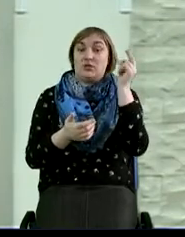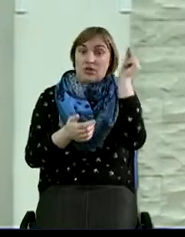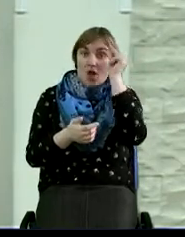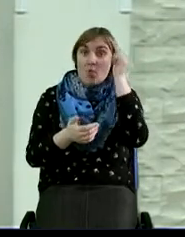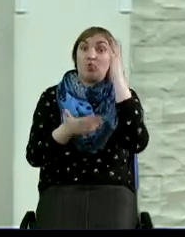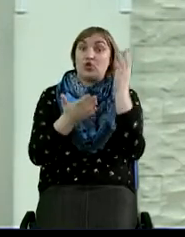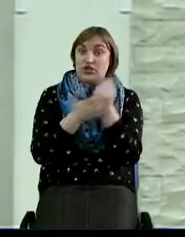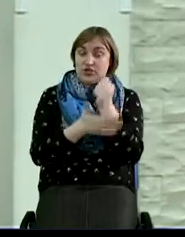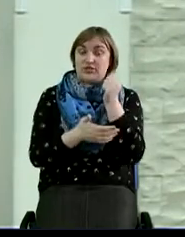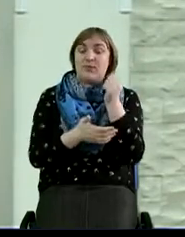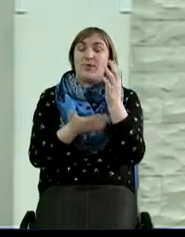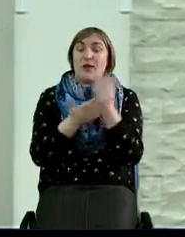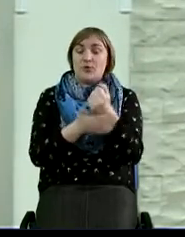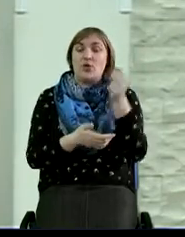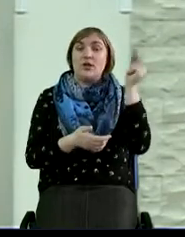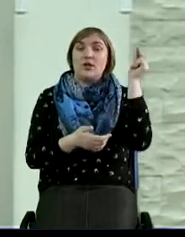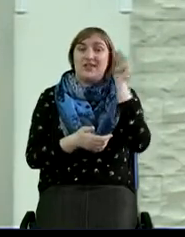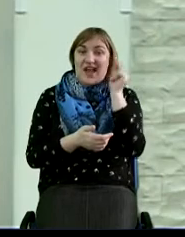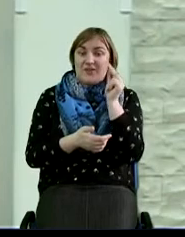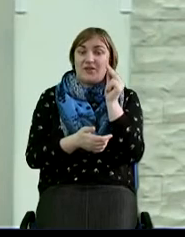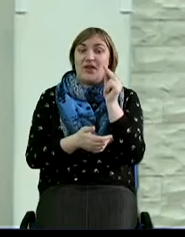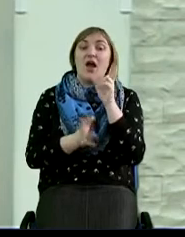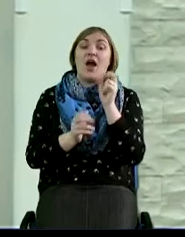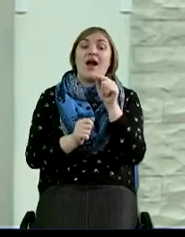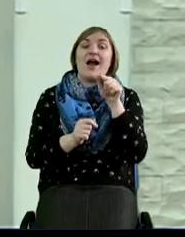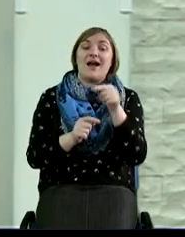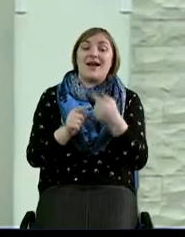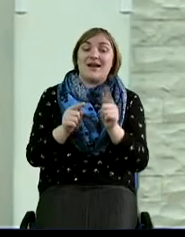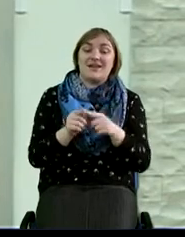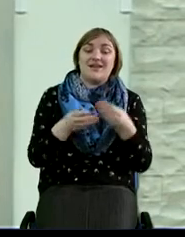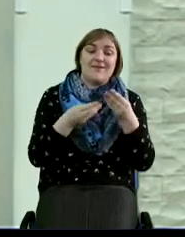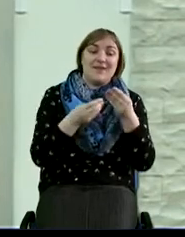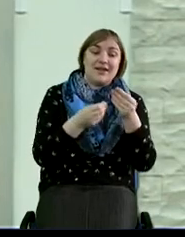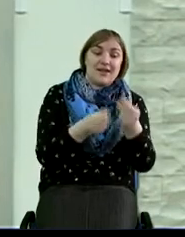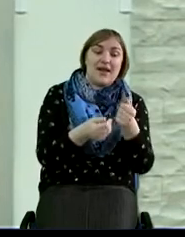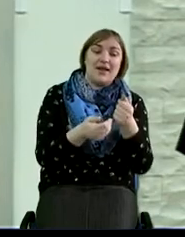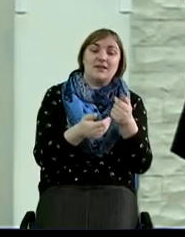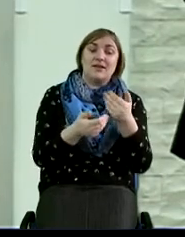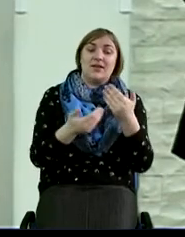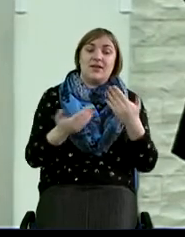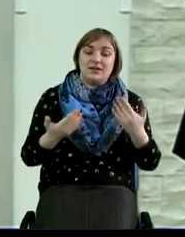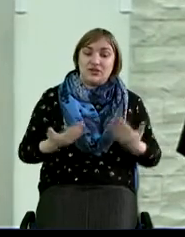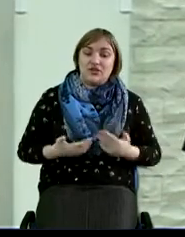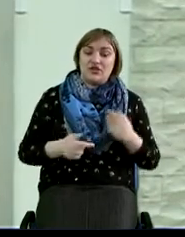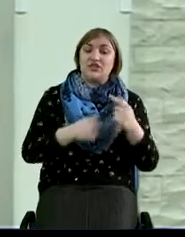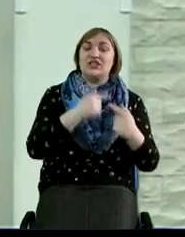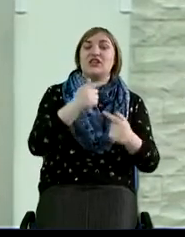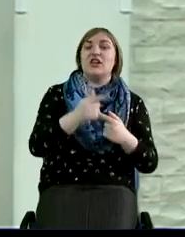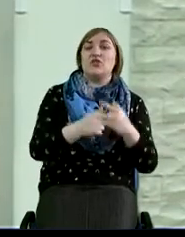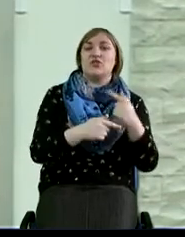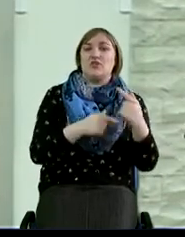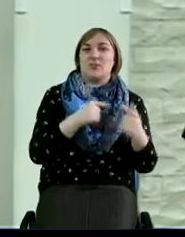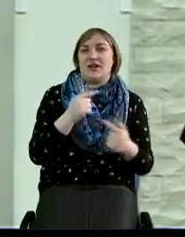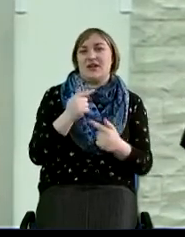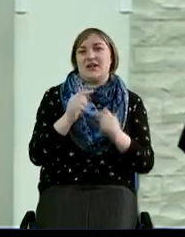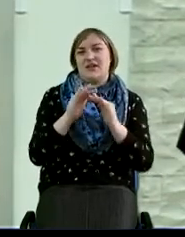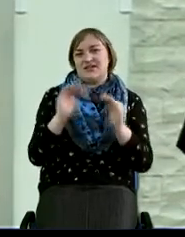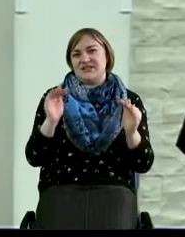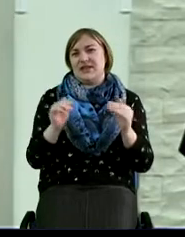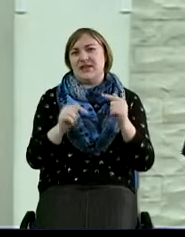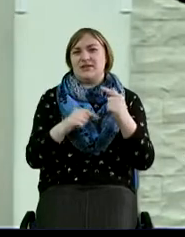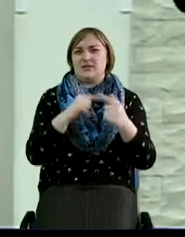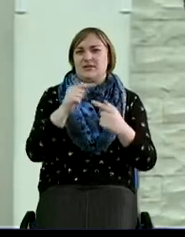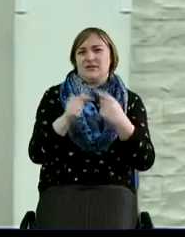приобретаем на протяжении своей жизни, насколько оно может оказать влияние на следующее поколение, а может быть даже через 2-3